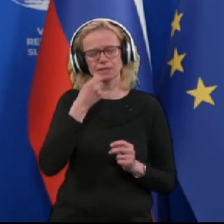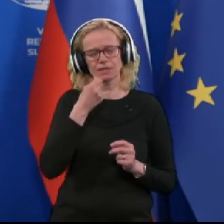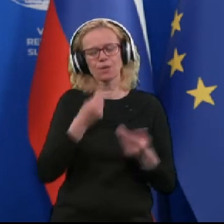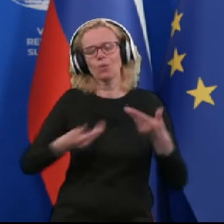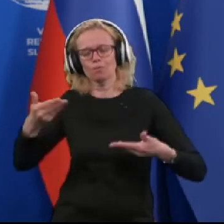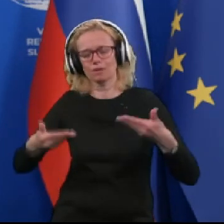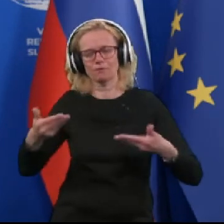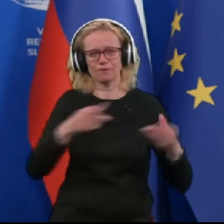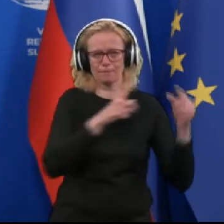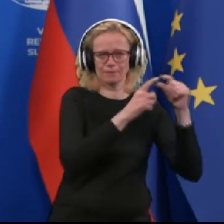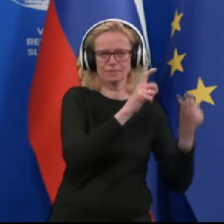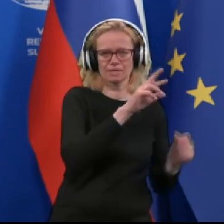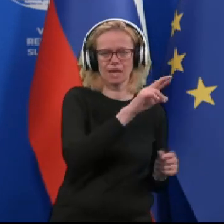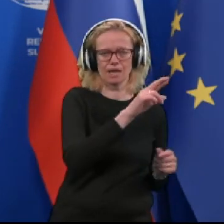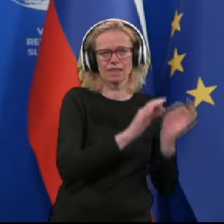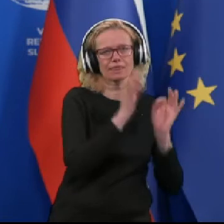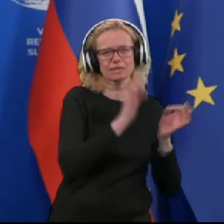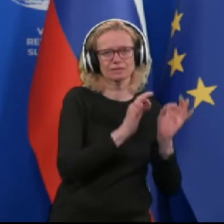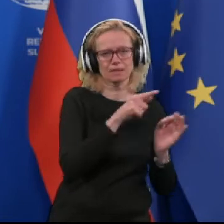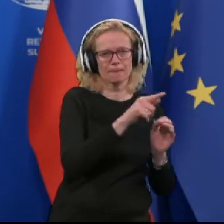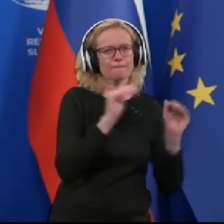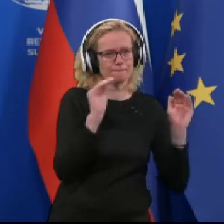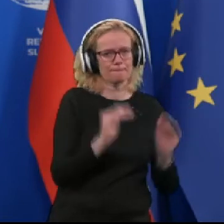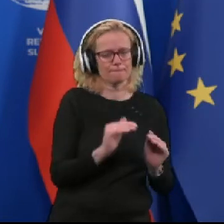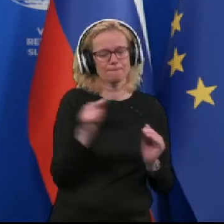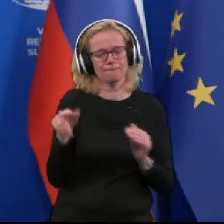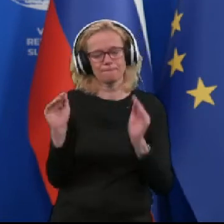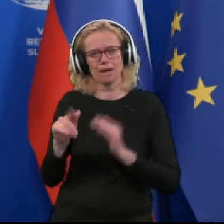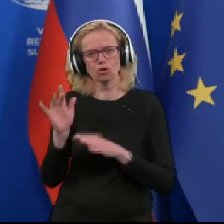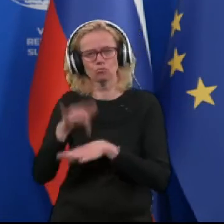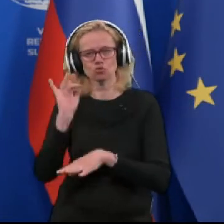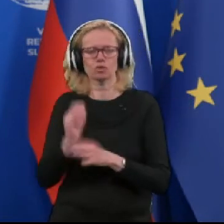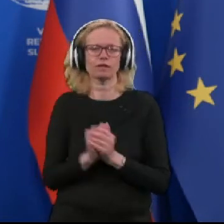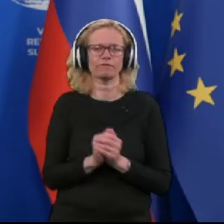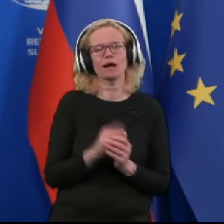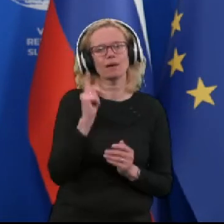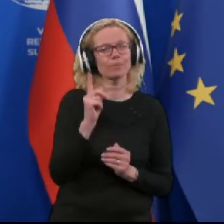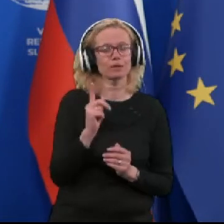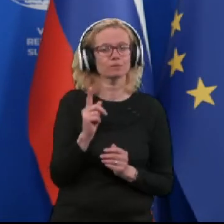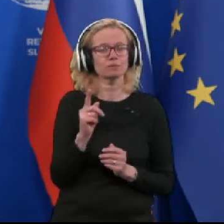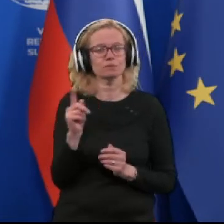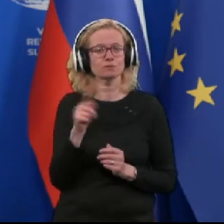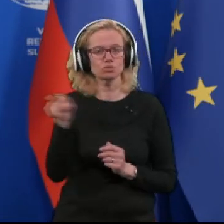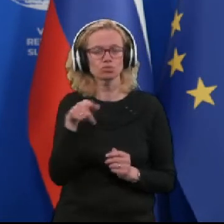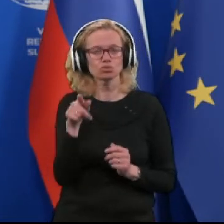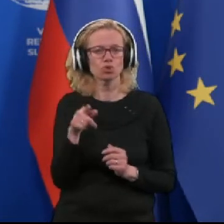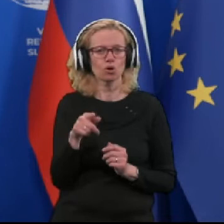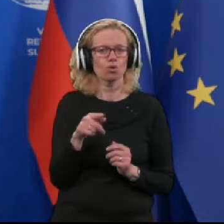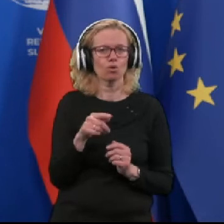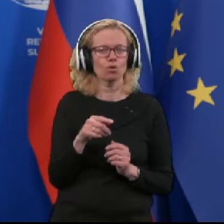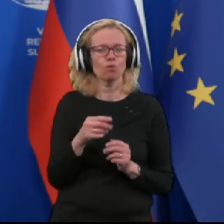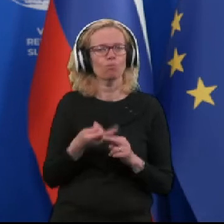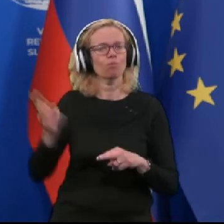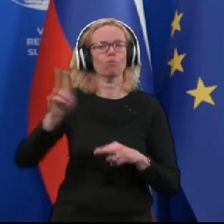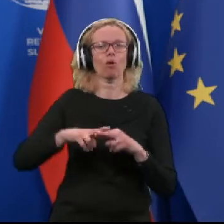PCR testi seveda nekoliko menj občutljivi, vendar so bistveno bolj dostopni